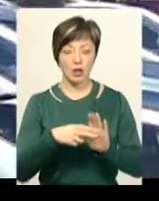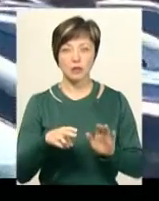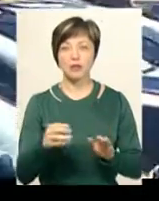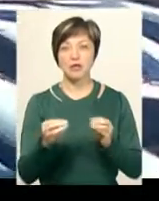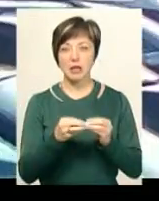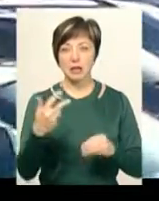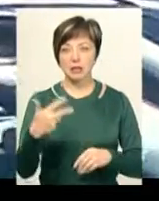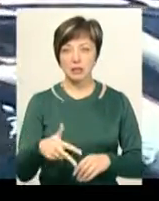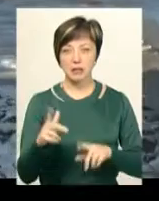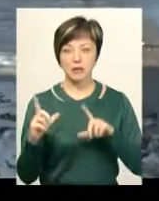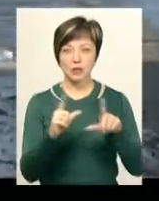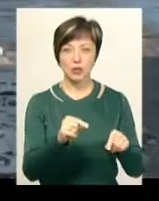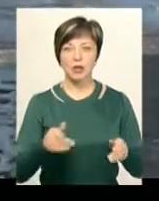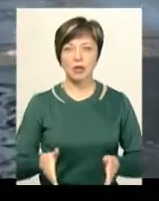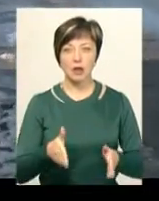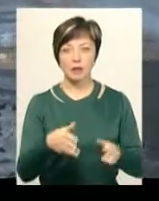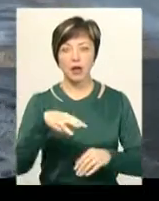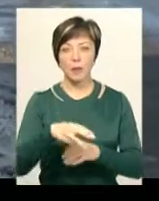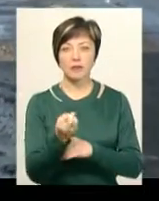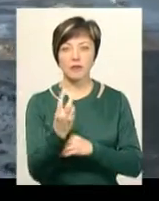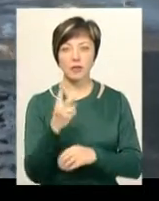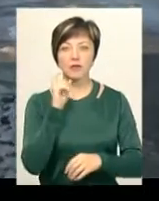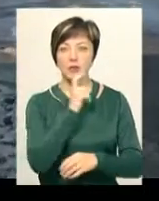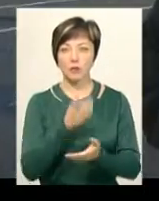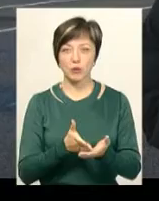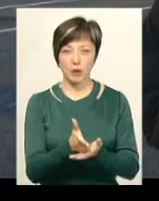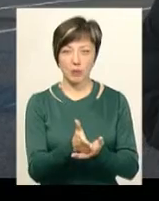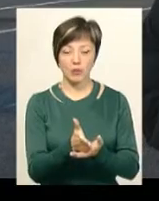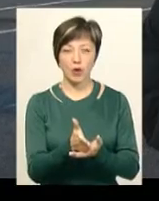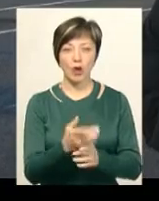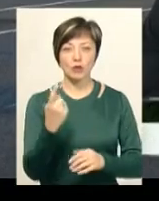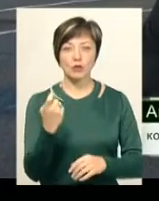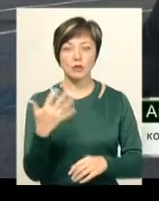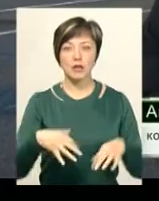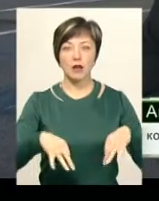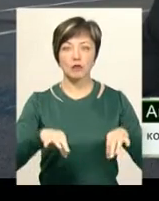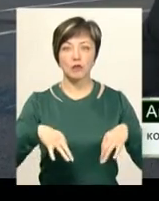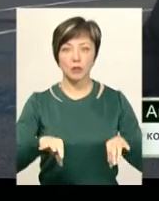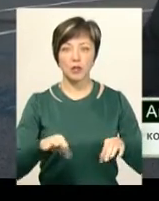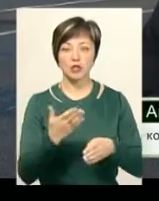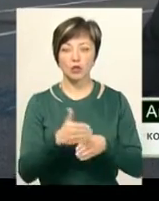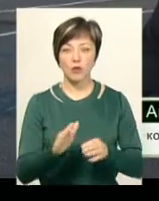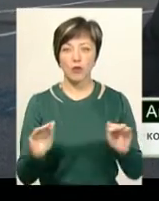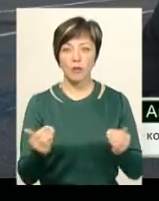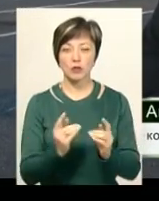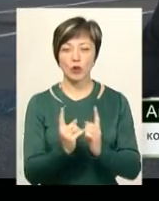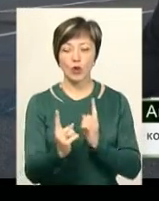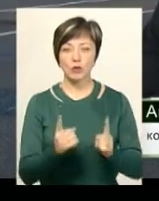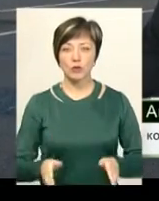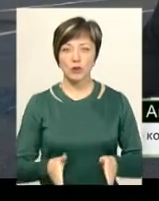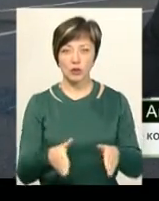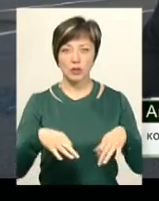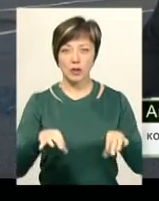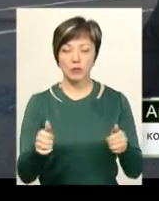О 10.30 вони вирушили до траси М-12 у Вінницькому напрямку. Понад 150 автомобілів частково обмежать рух дорожнього